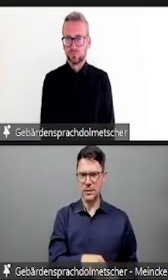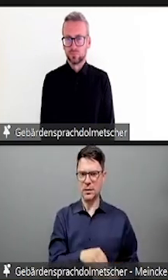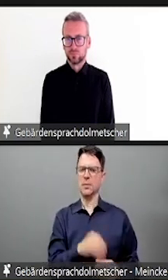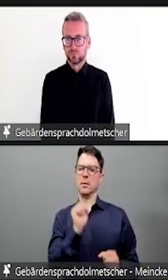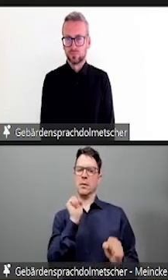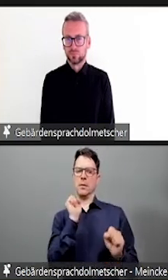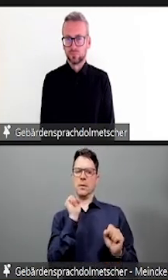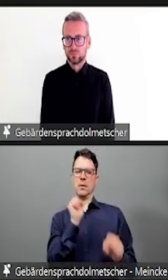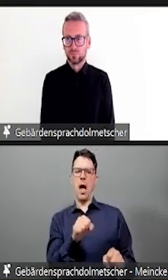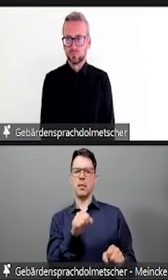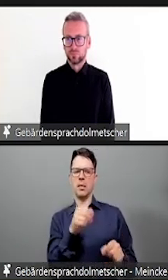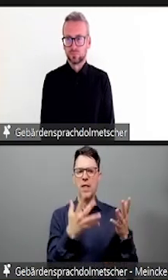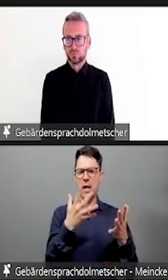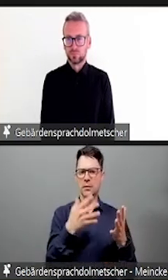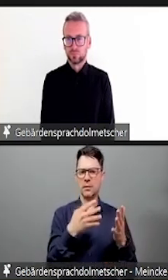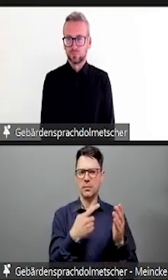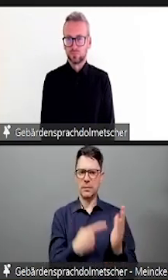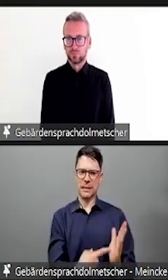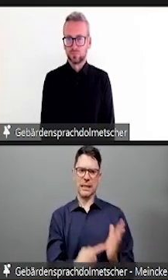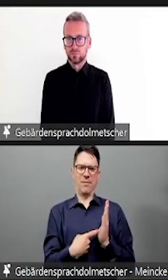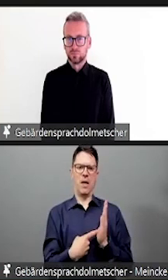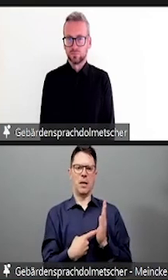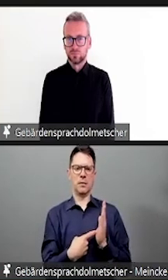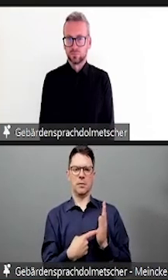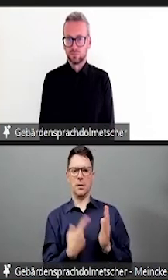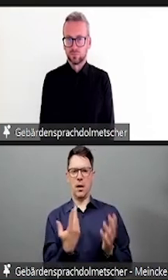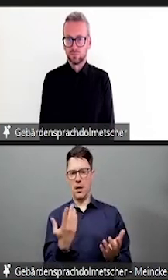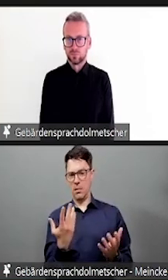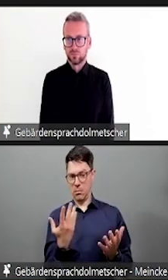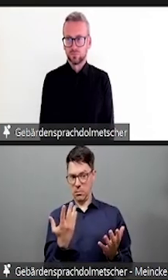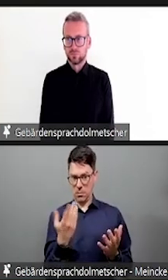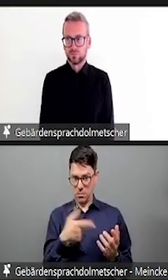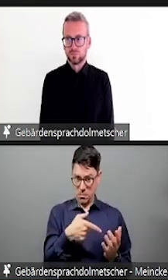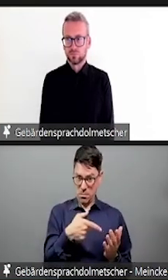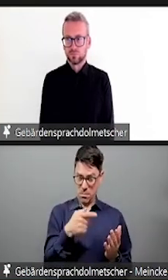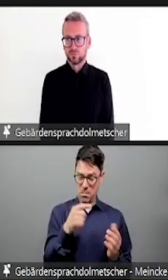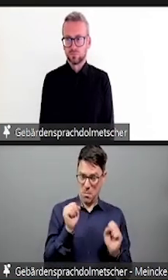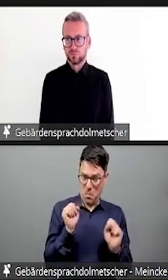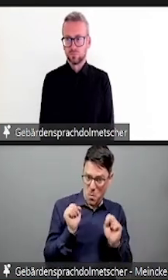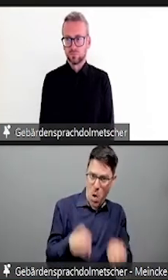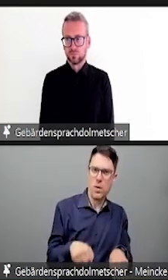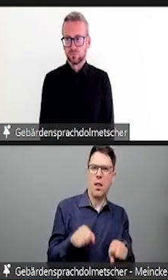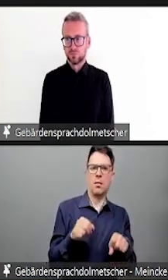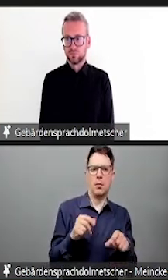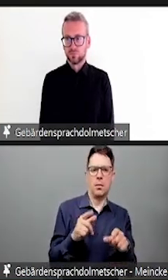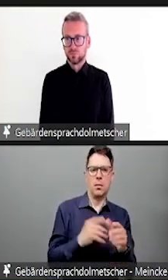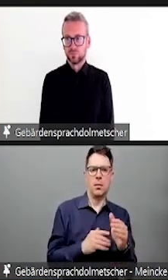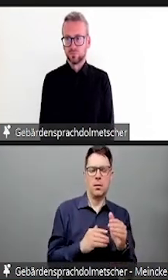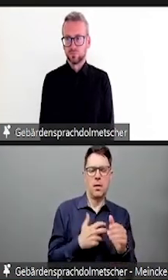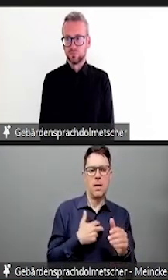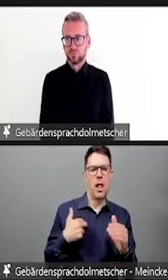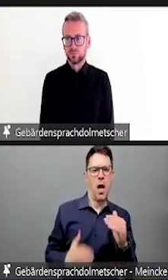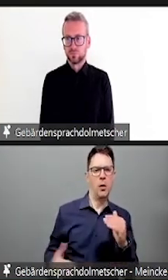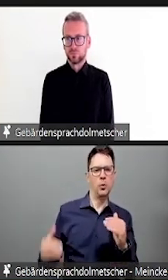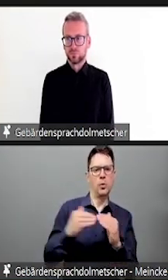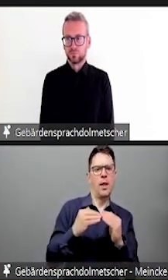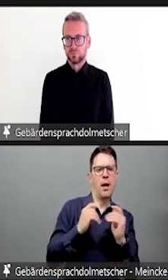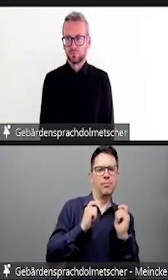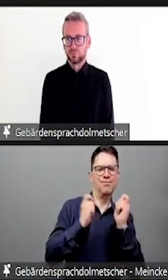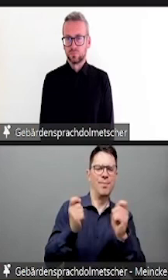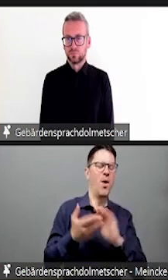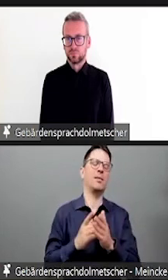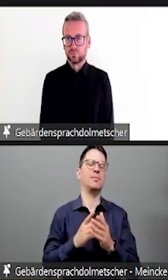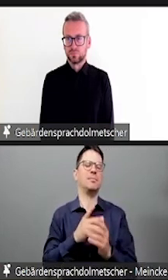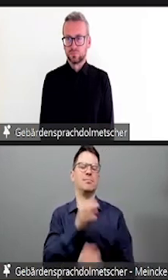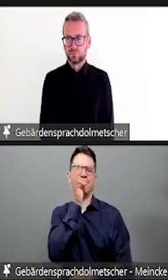Der Umgang mit der dritten Voraussetzung ist an den Hochschulen durchaus unterschiedlich.